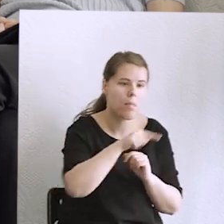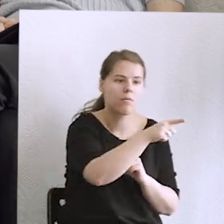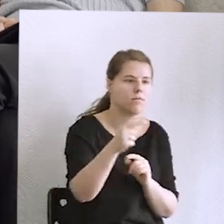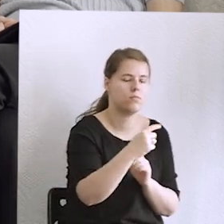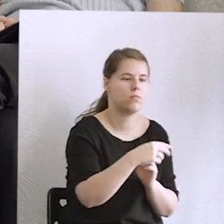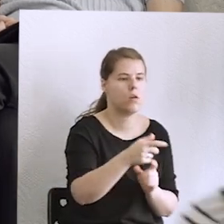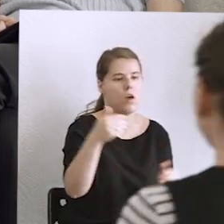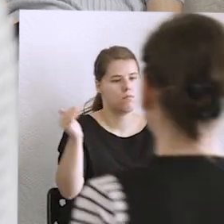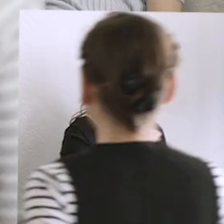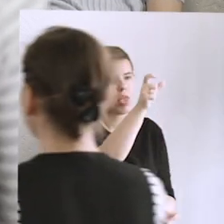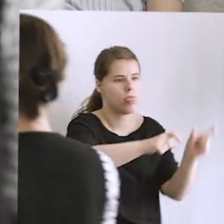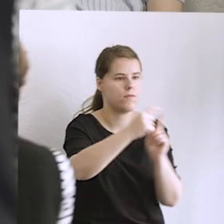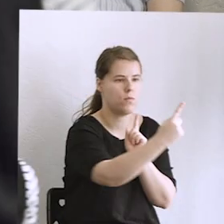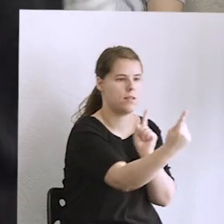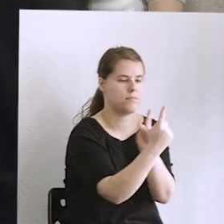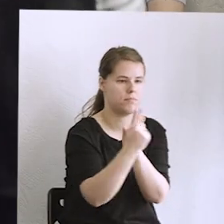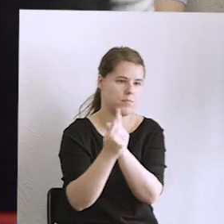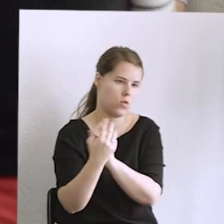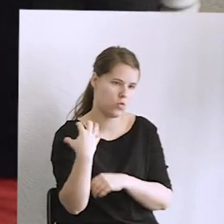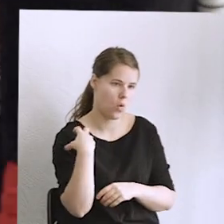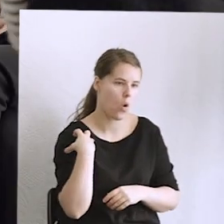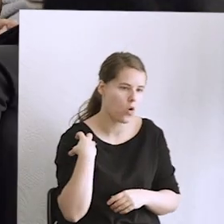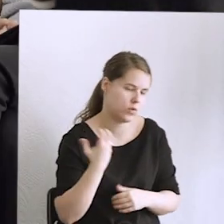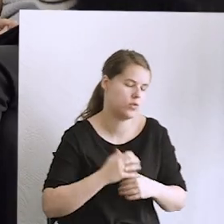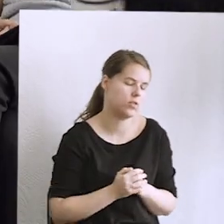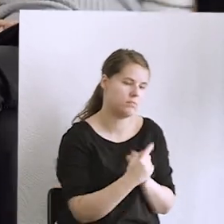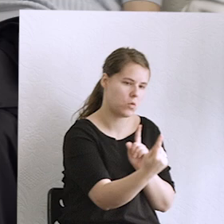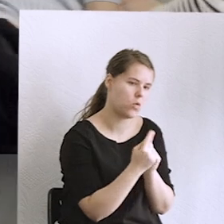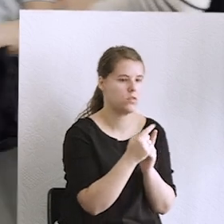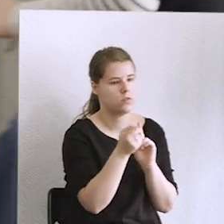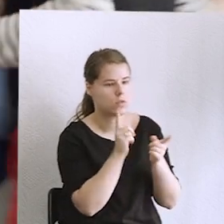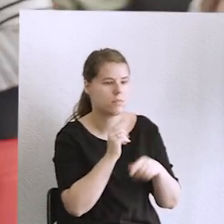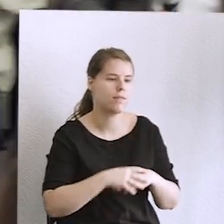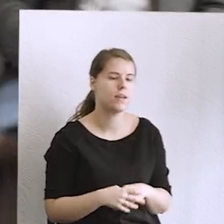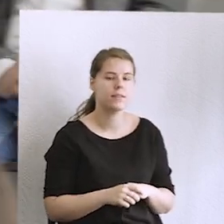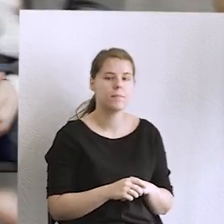ale Iga, bo jak proszę już taką rundę końcową też w kontekście tego, co usłyszeliśmy,